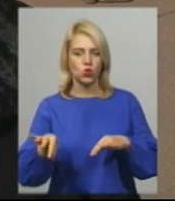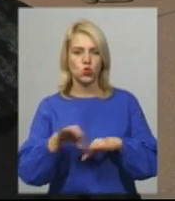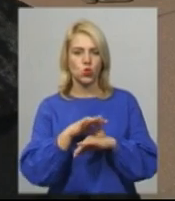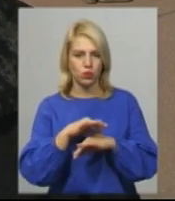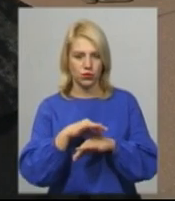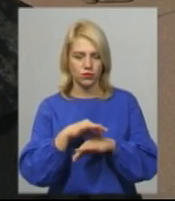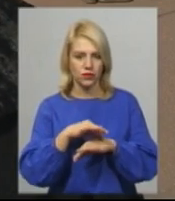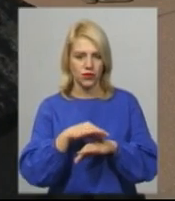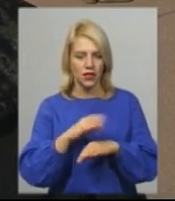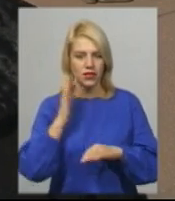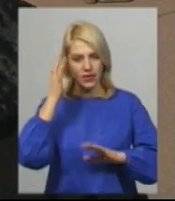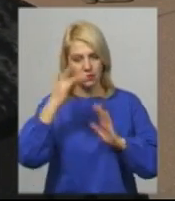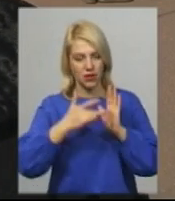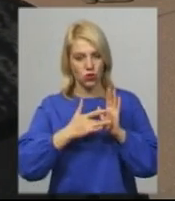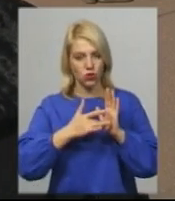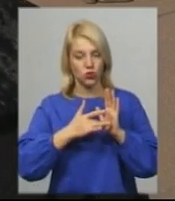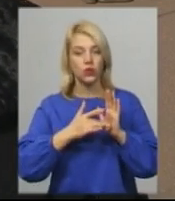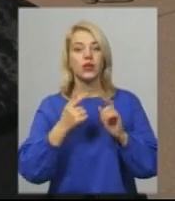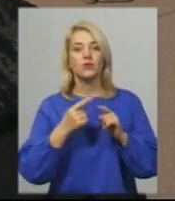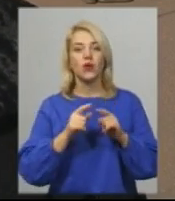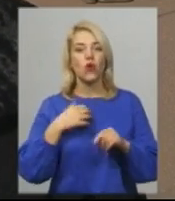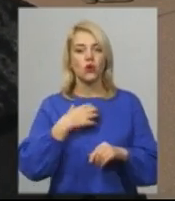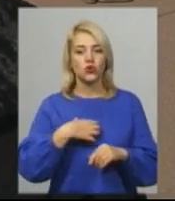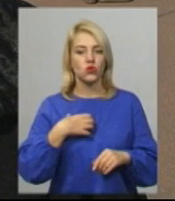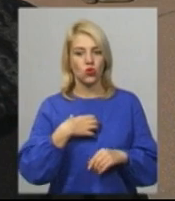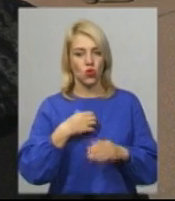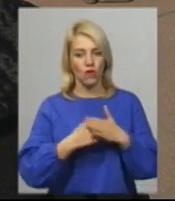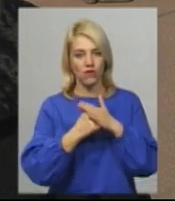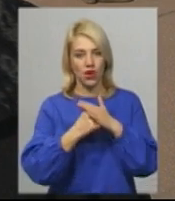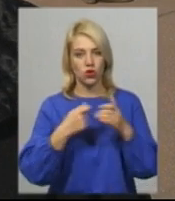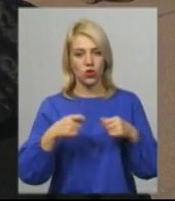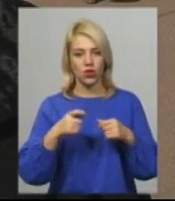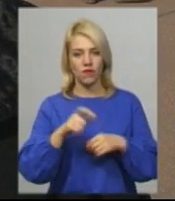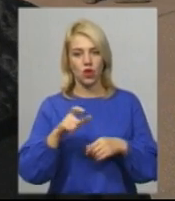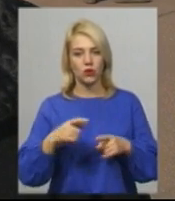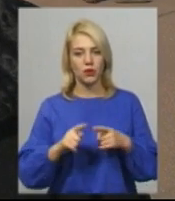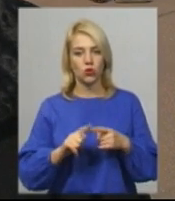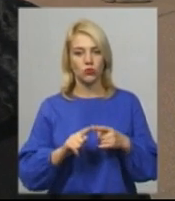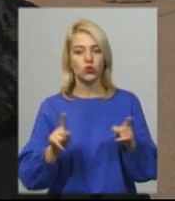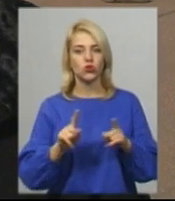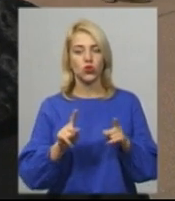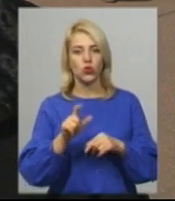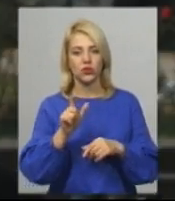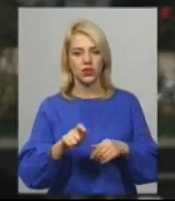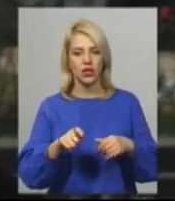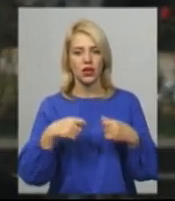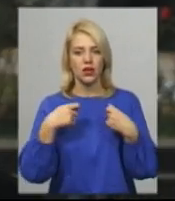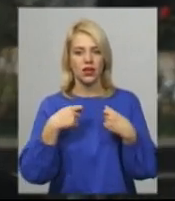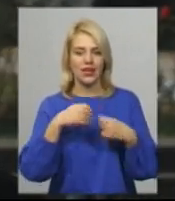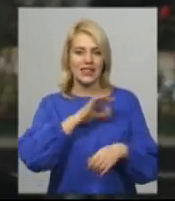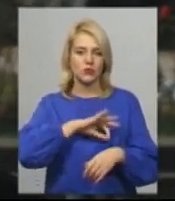тобто з метою, саме основа торгівлі людьми – у тому, щоб людина експлуатує людину.